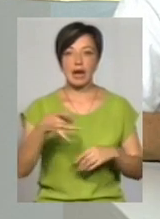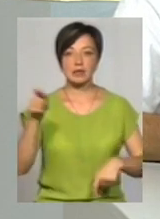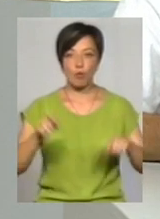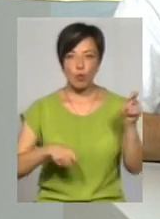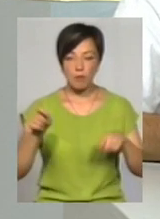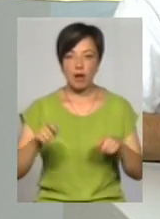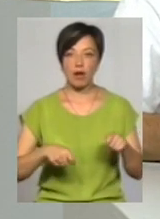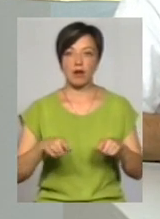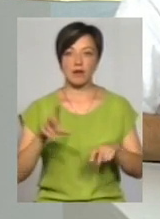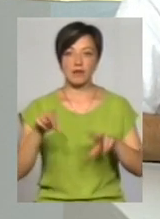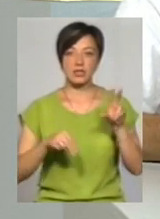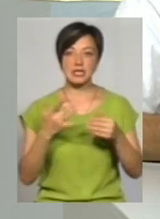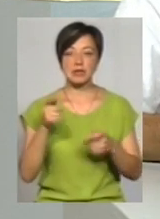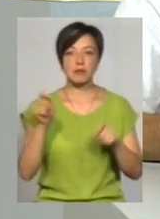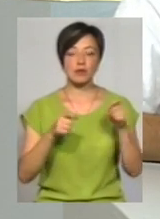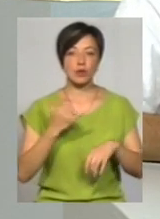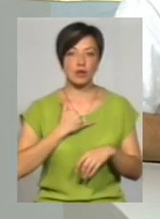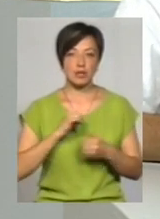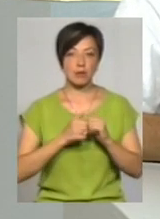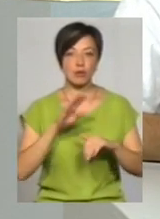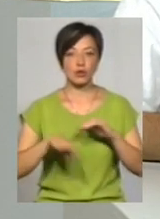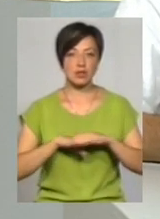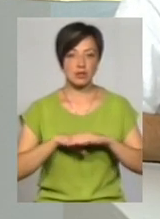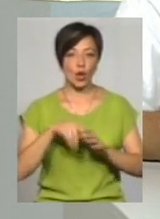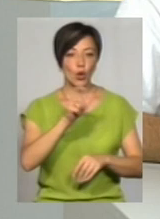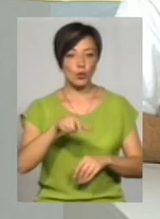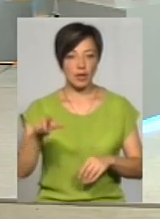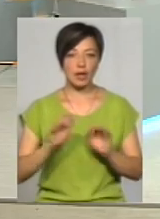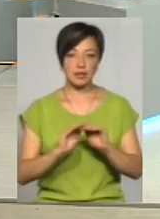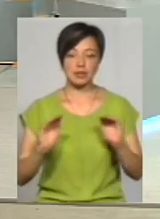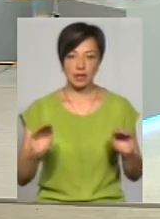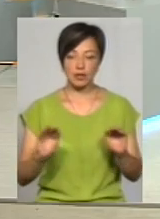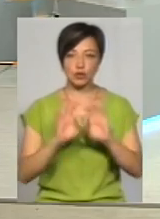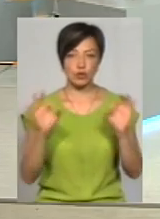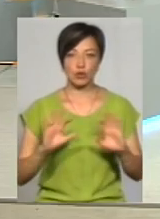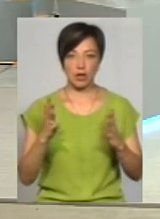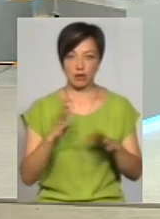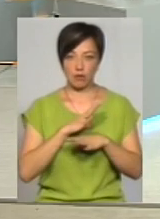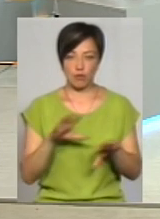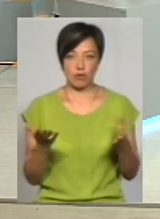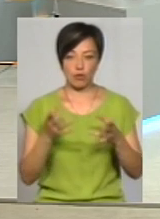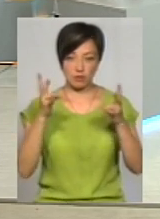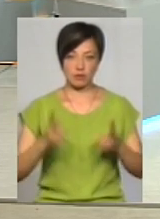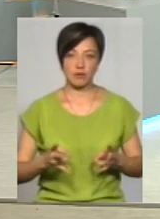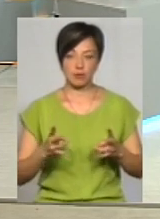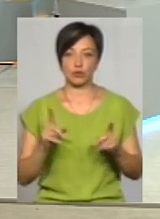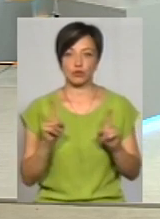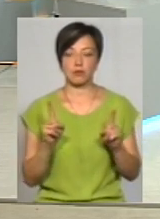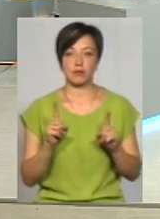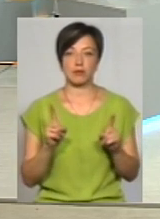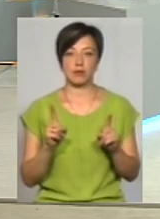Ви врахуєте, що скільки приїжджає до нас в Кам'яне Сподільських людей, дітей, жодного разу не було якогось такого випадку, щоби